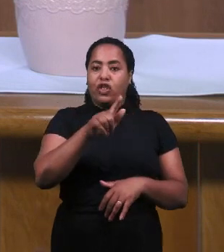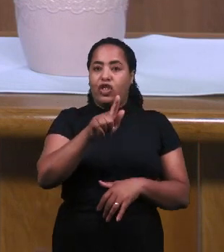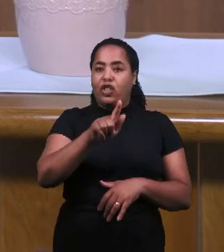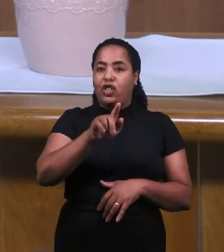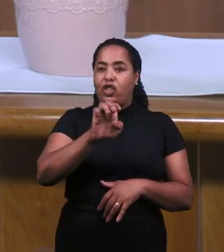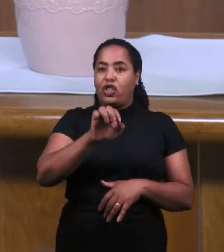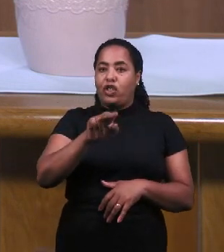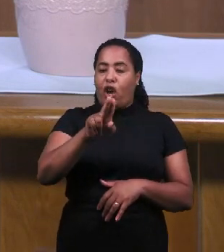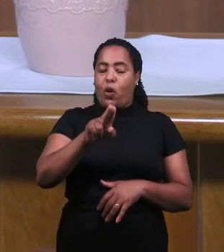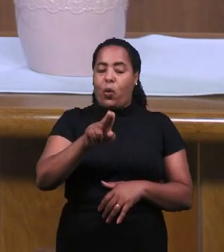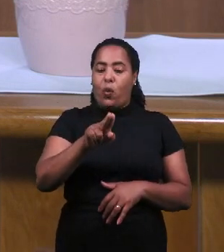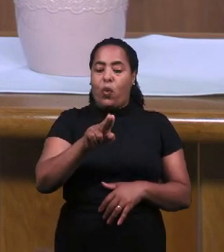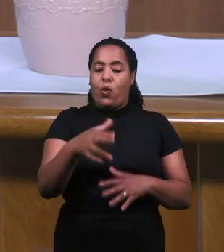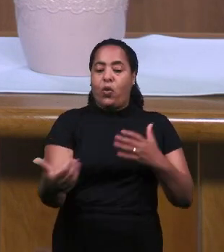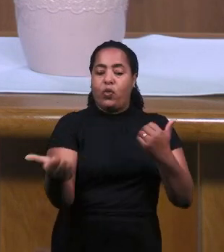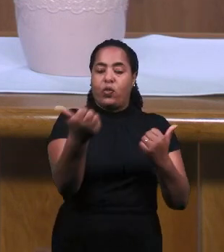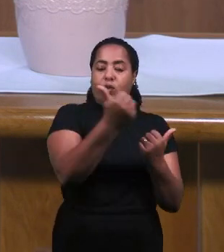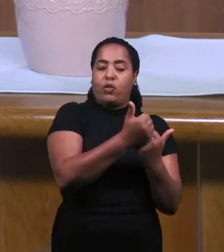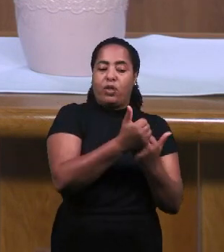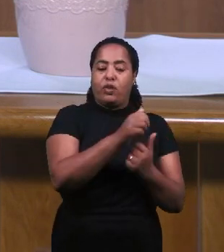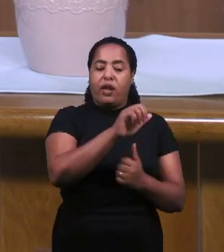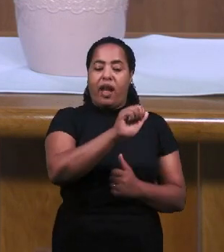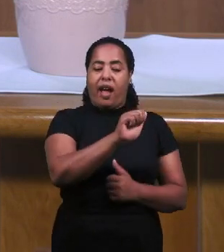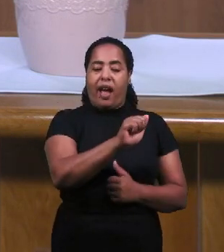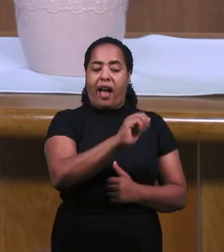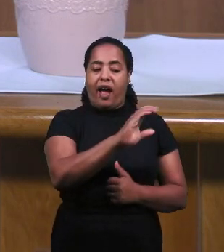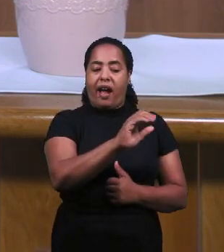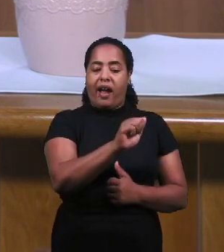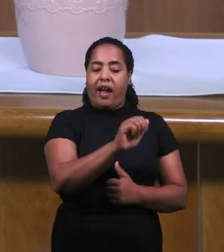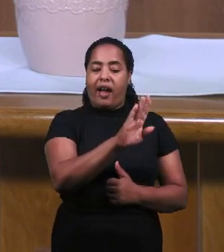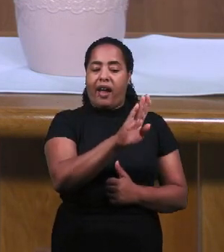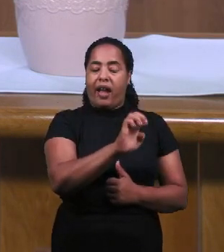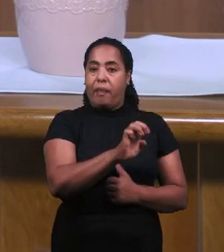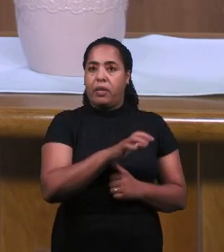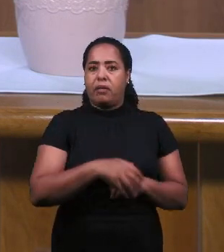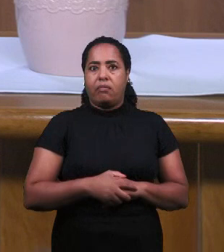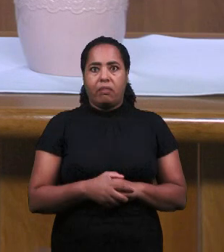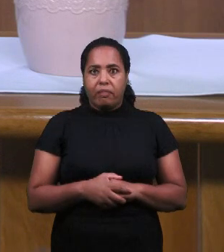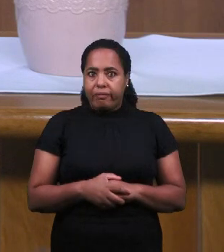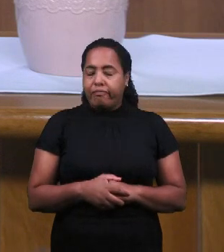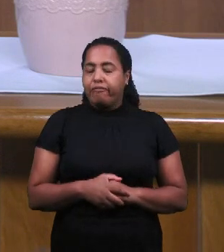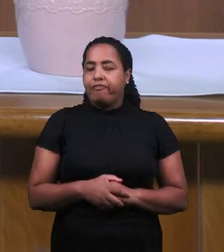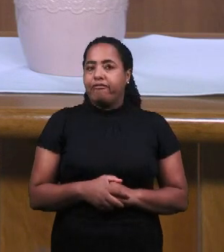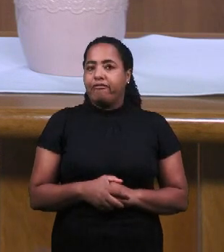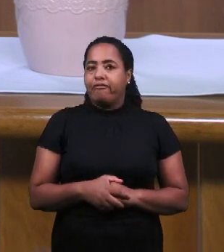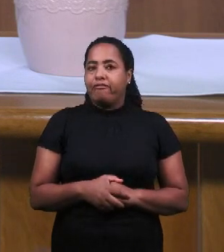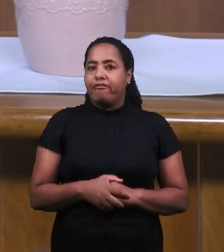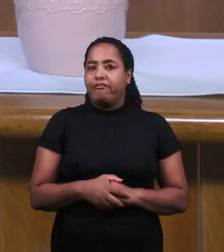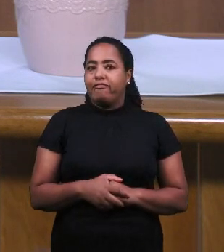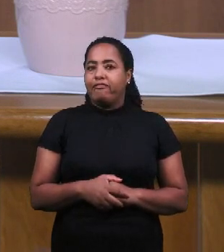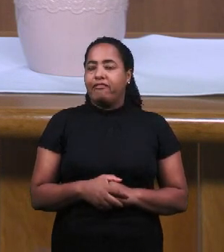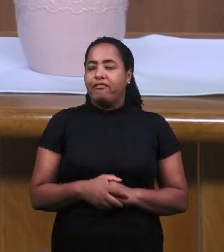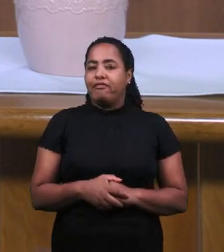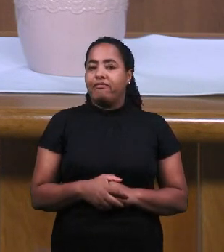Намесина Помашь Царя Над Израилем Вместо Царя Ахава